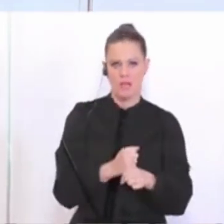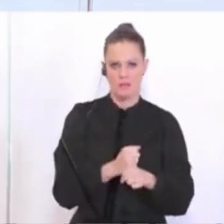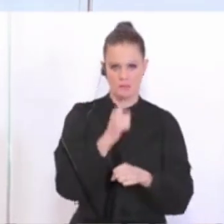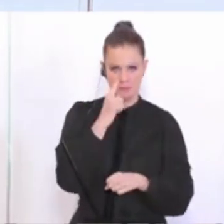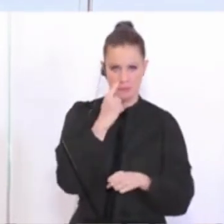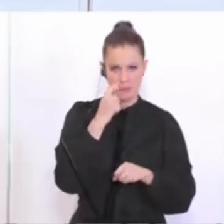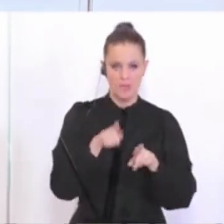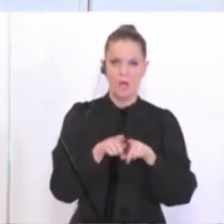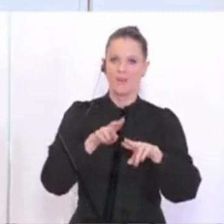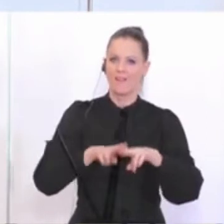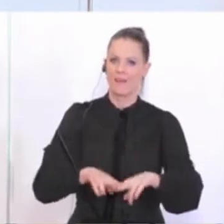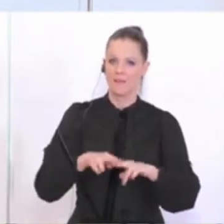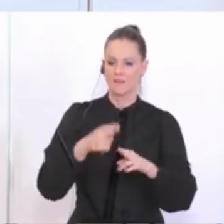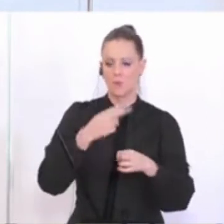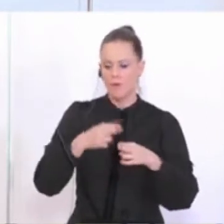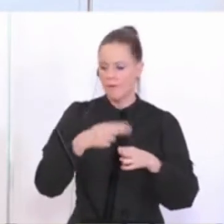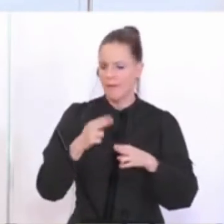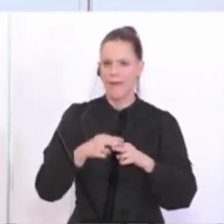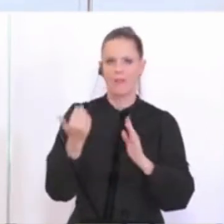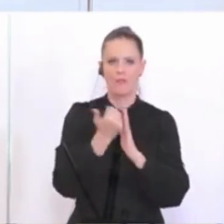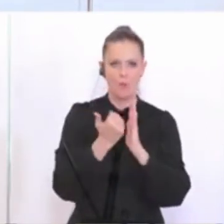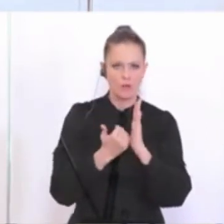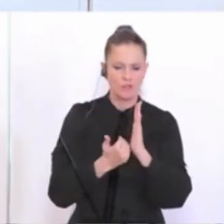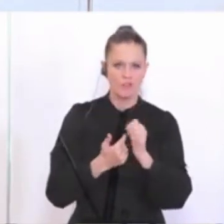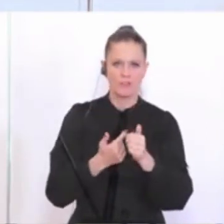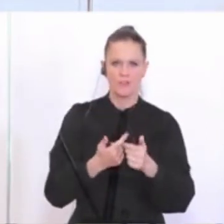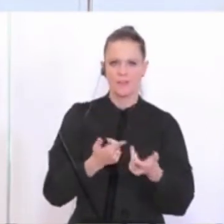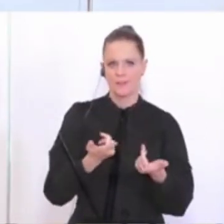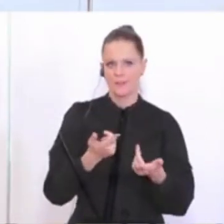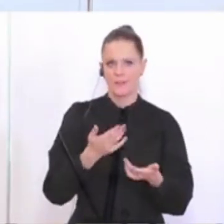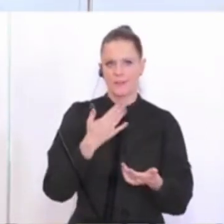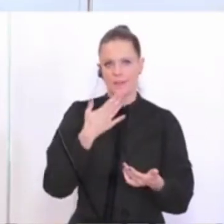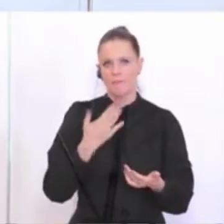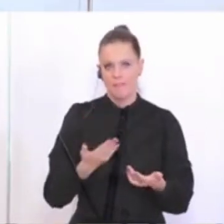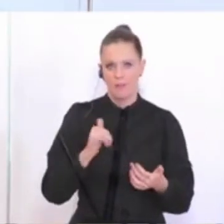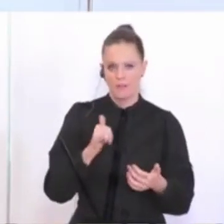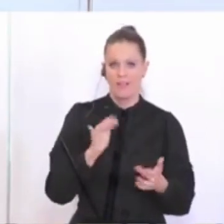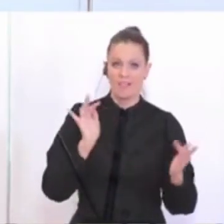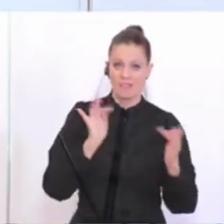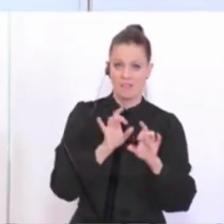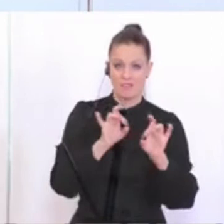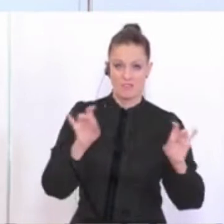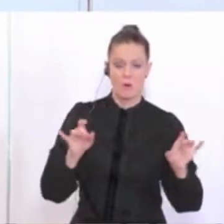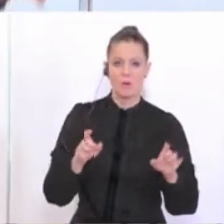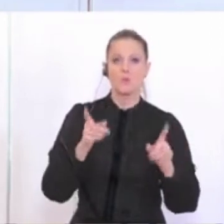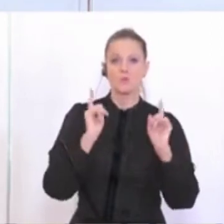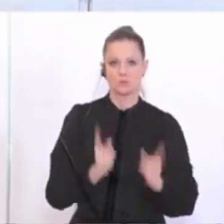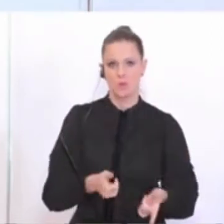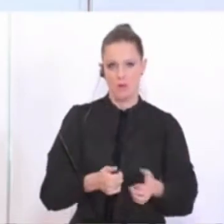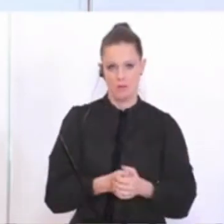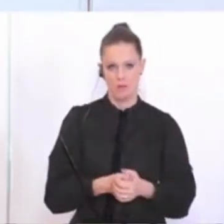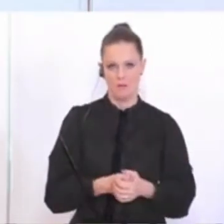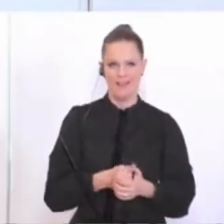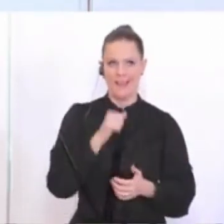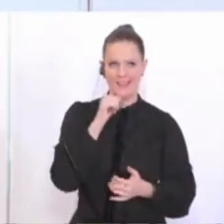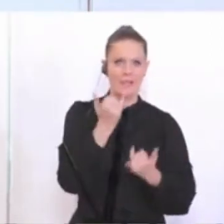sonstigen Hygienevorschriften, wobei die oft einen neuen Empfehlungscharakter haben, wo halt überall Desinfektionsmittel rumstehen sollen. Nur nicht auf der